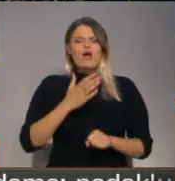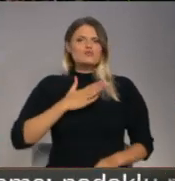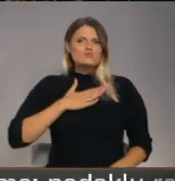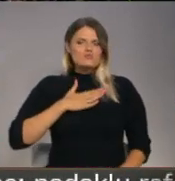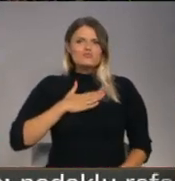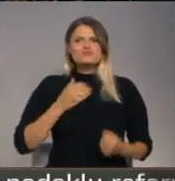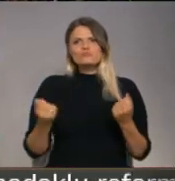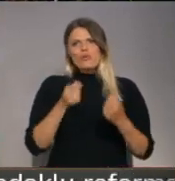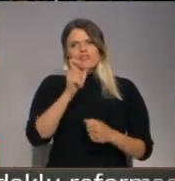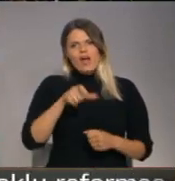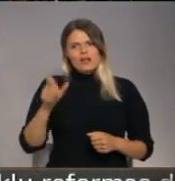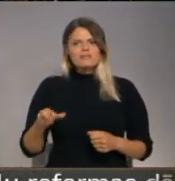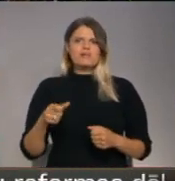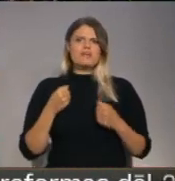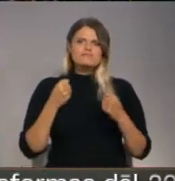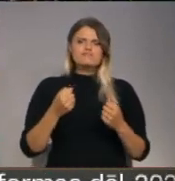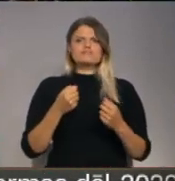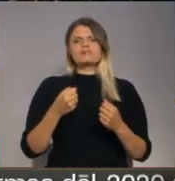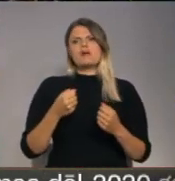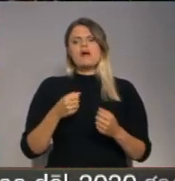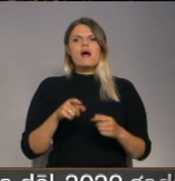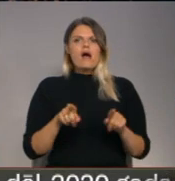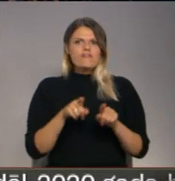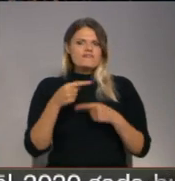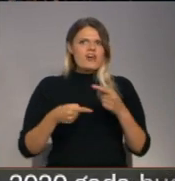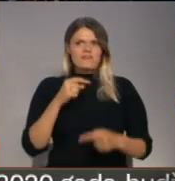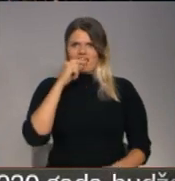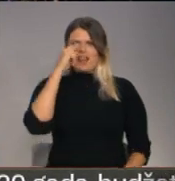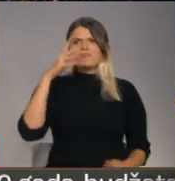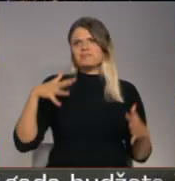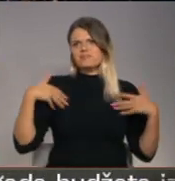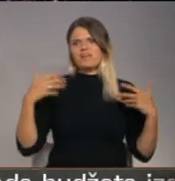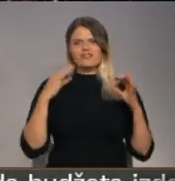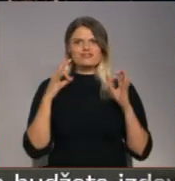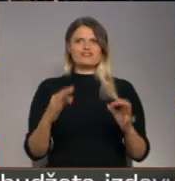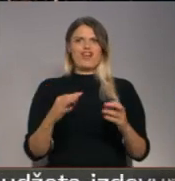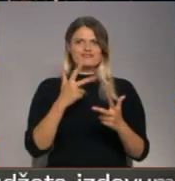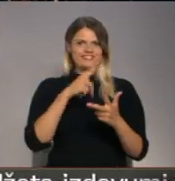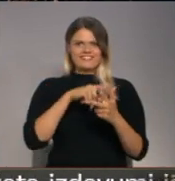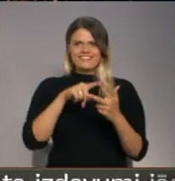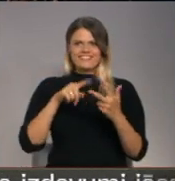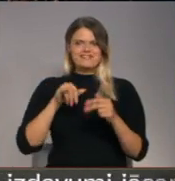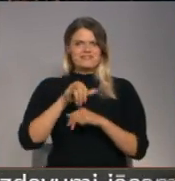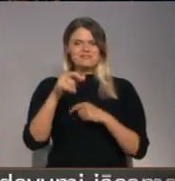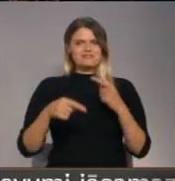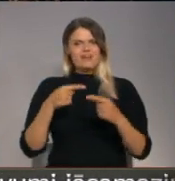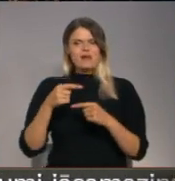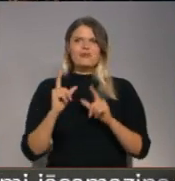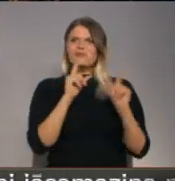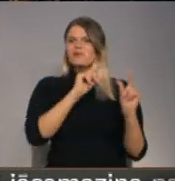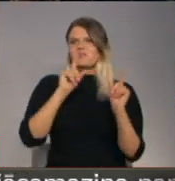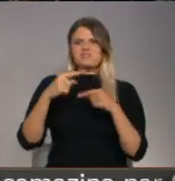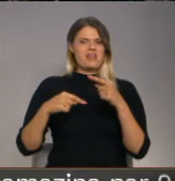darbinēkiem, pilotiem un stjortiem iemēr ir lepnums un prieks tieši ar šīm konkrētām lidmašīnām lidot.